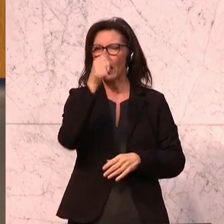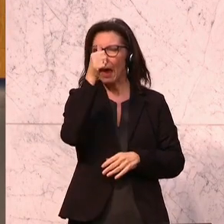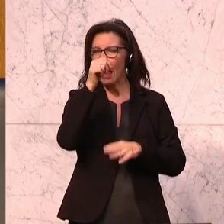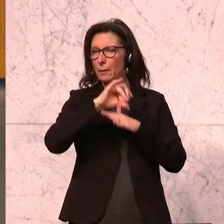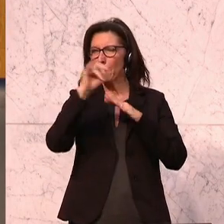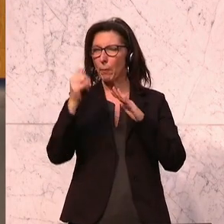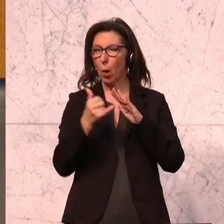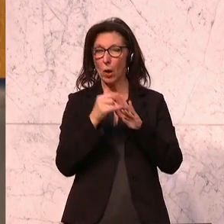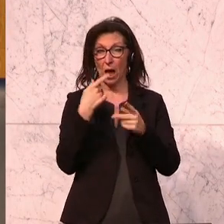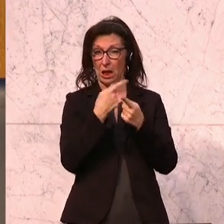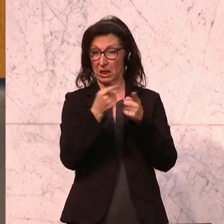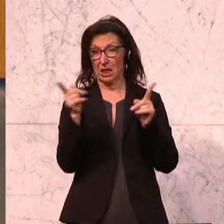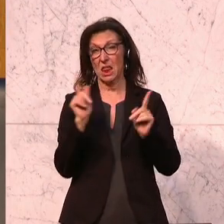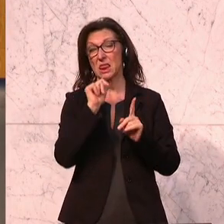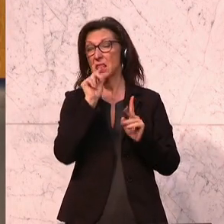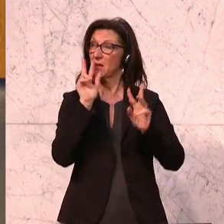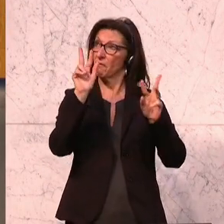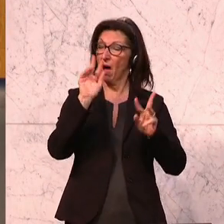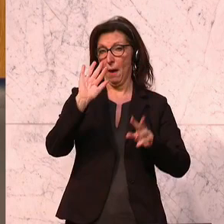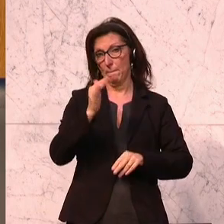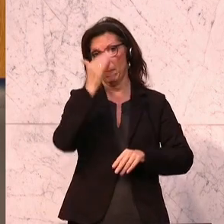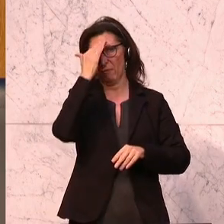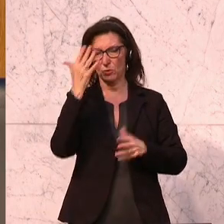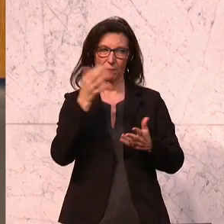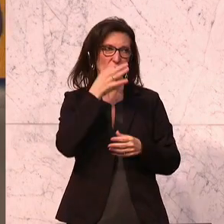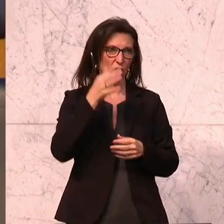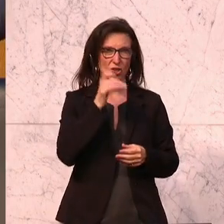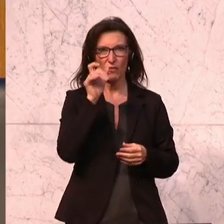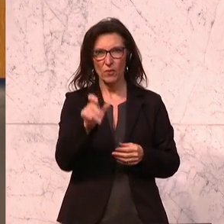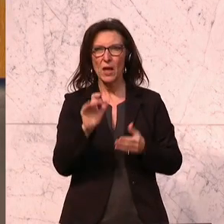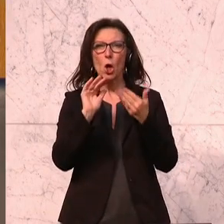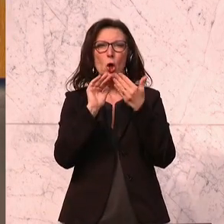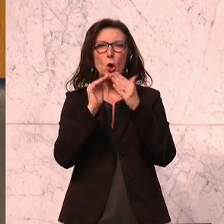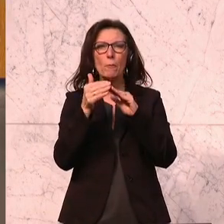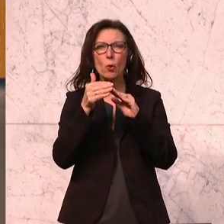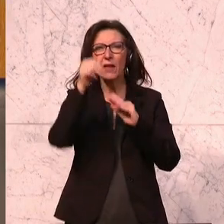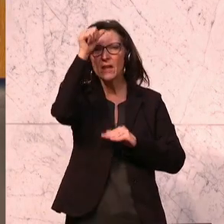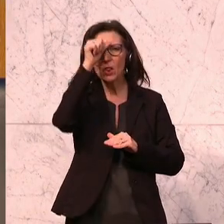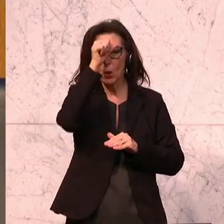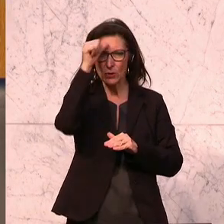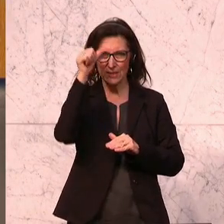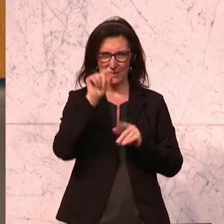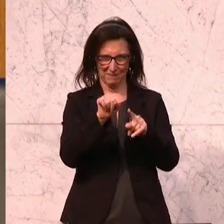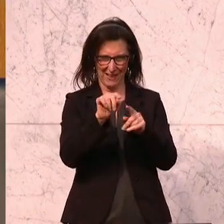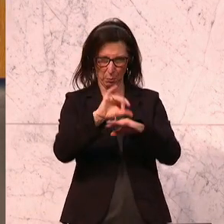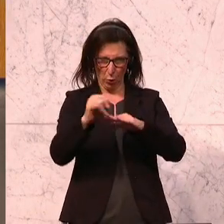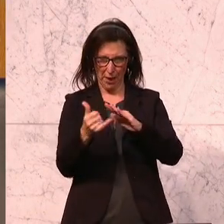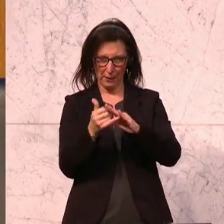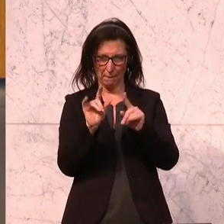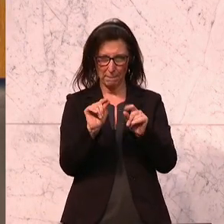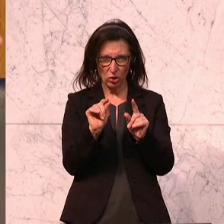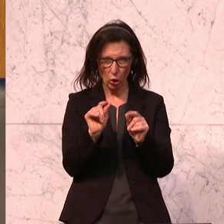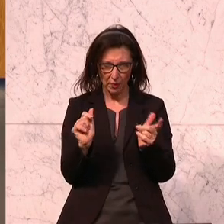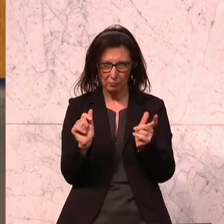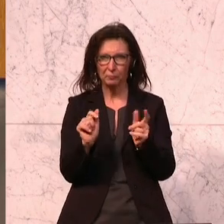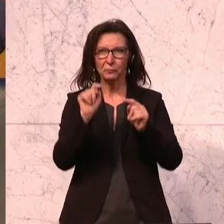Projekt ist in meinen Augen das sogenannte, es gibt leider kein gescheites deutsches Wort dafür, es nennt sich Community Nurses. Das ist ein Projekt, wo aufsuchende,